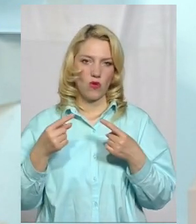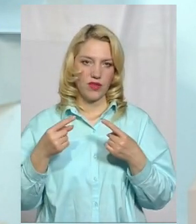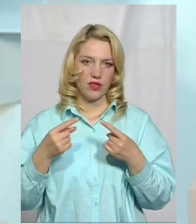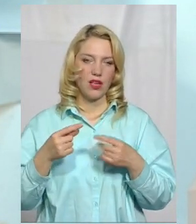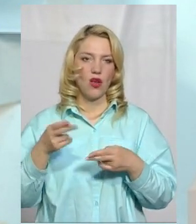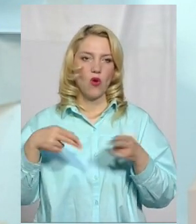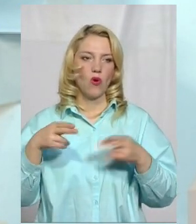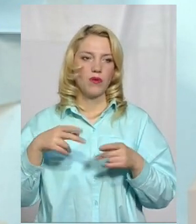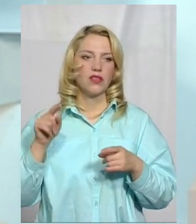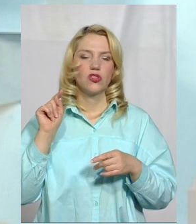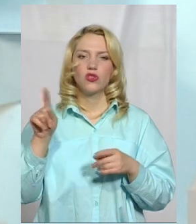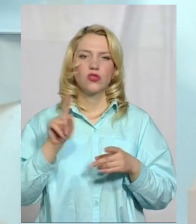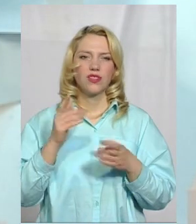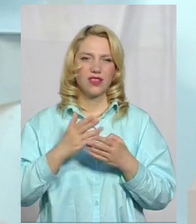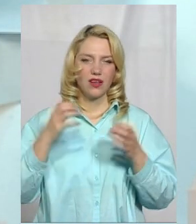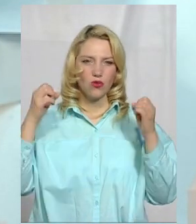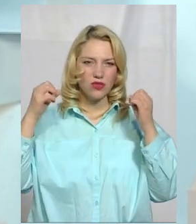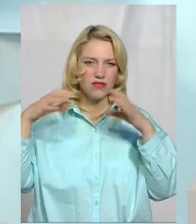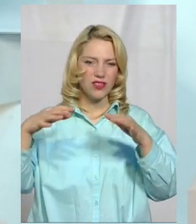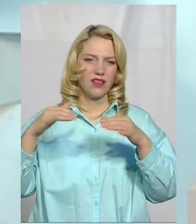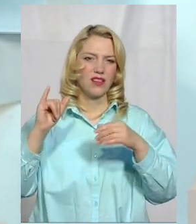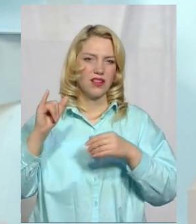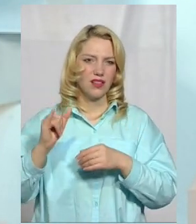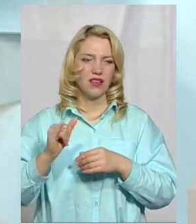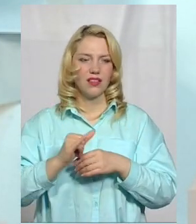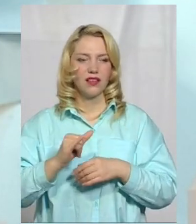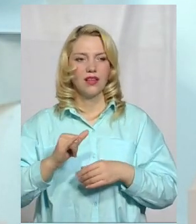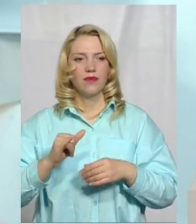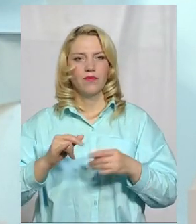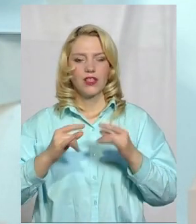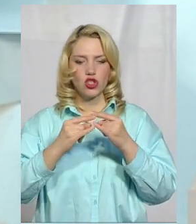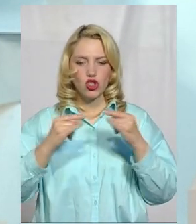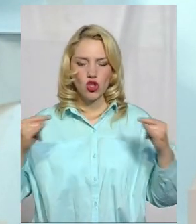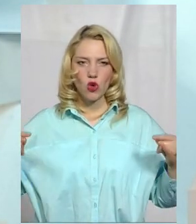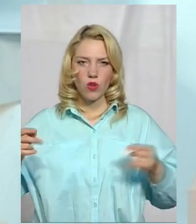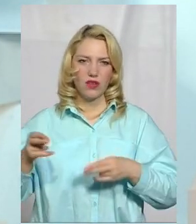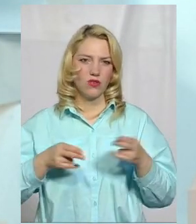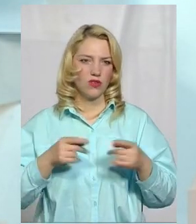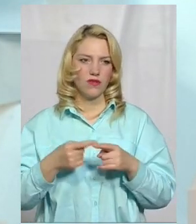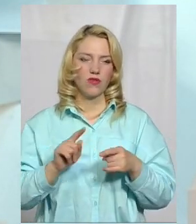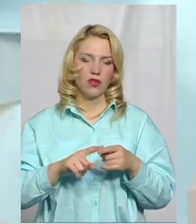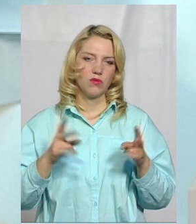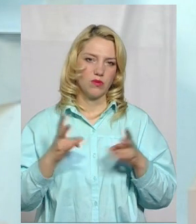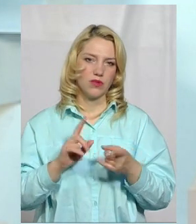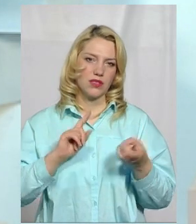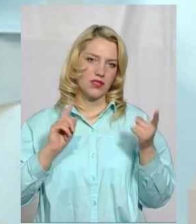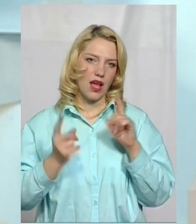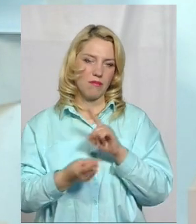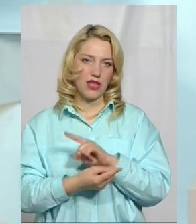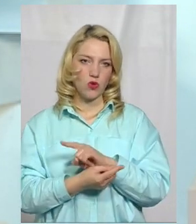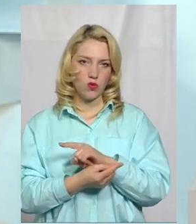те, що там є, і освітлювальні прилади, і столи хірургічні. Вони потребують вже заміни.